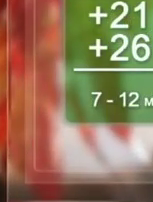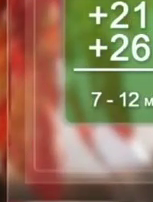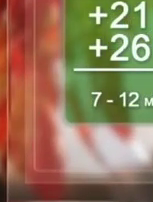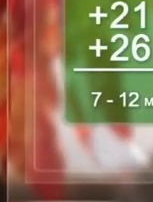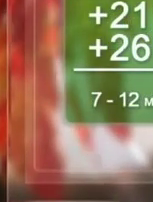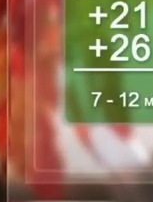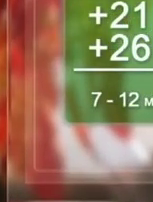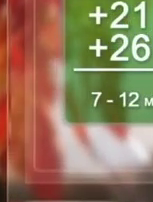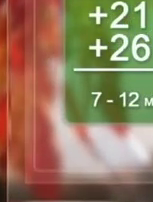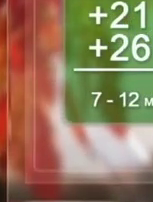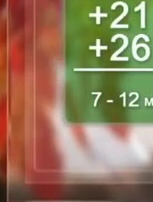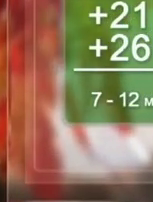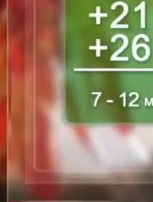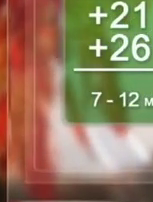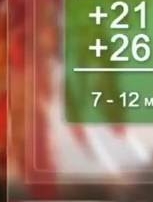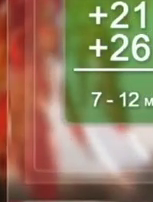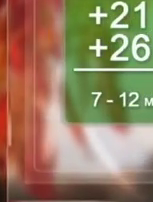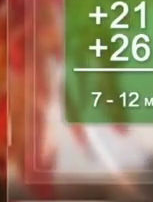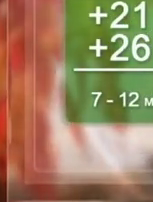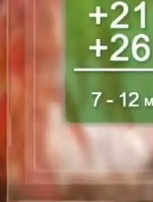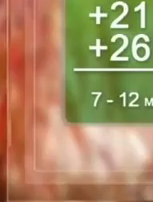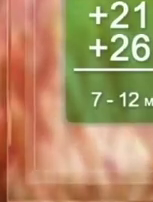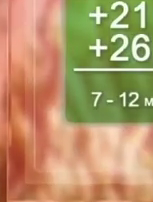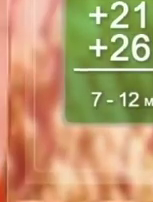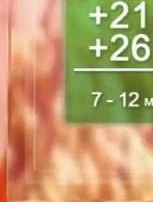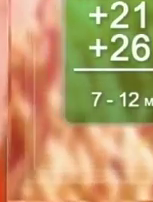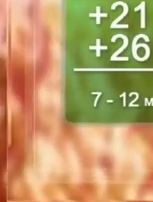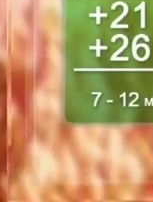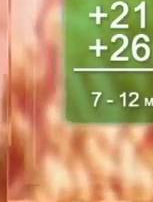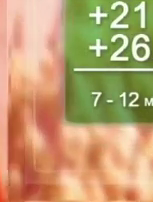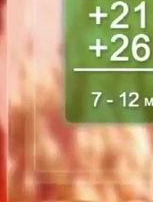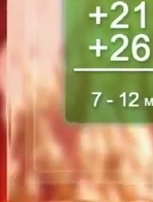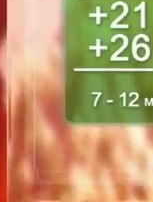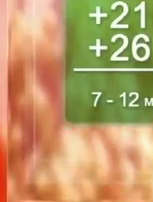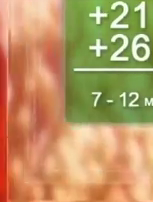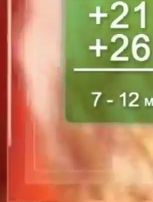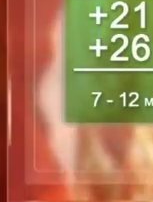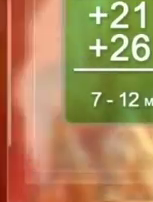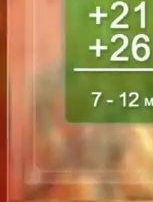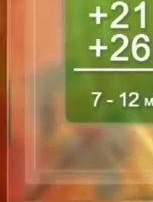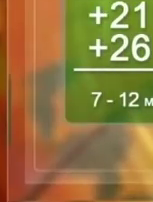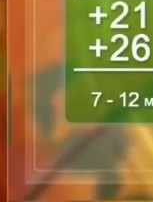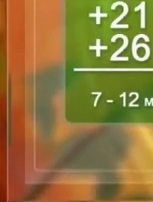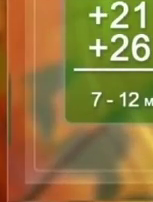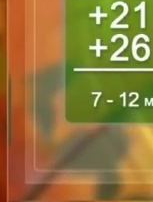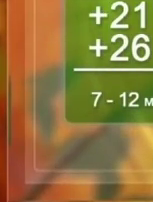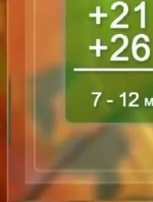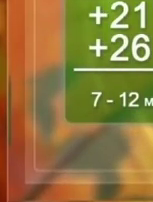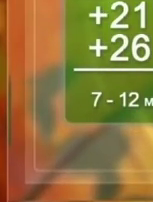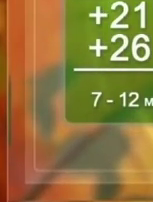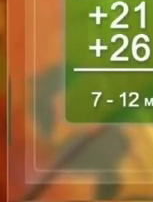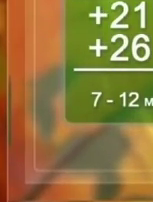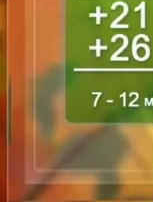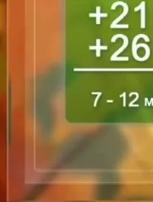доби опадів не передбачається. Температура повітря поступово підвищиться. Вночі до 13-18, в день – 24-29